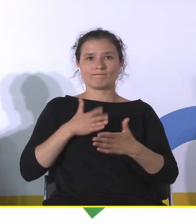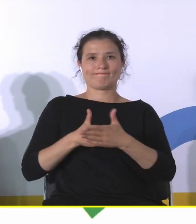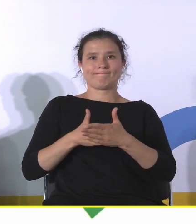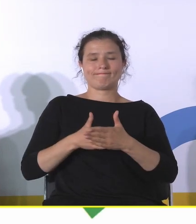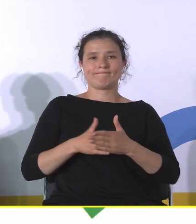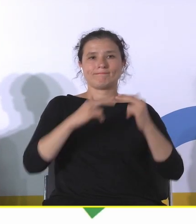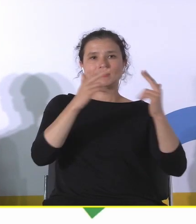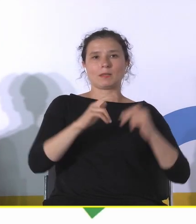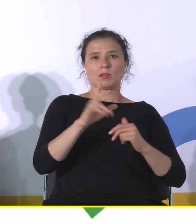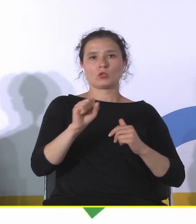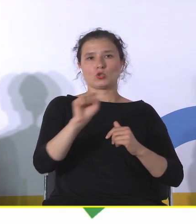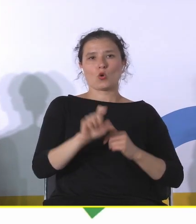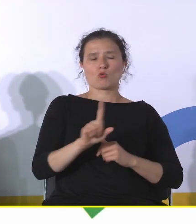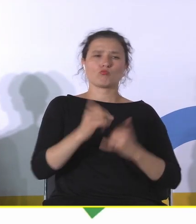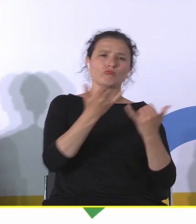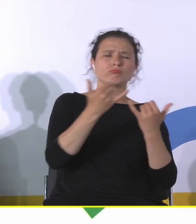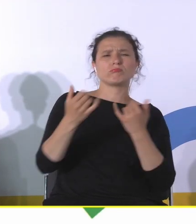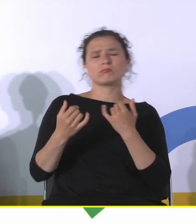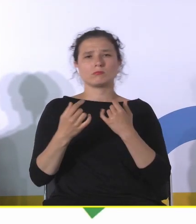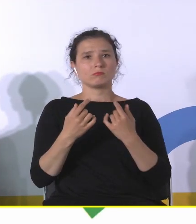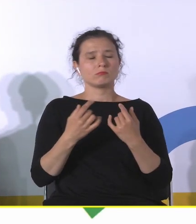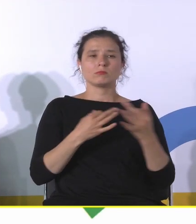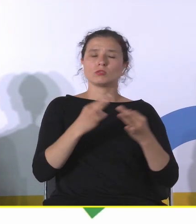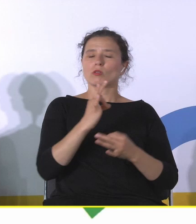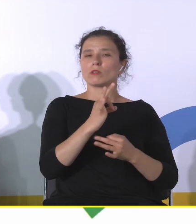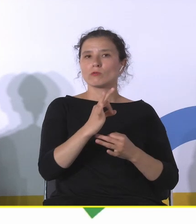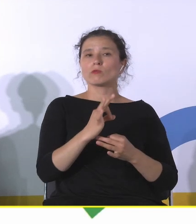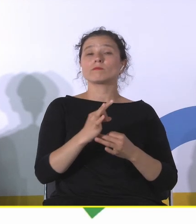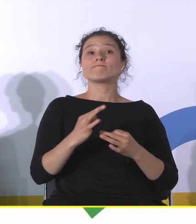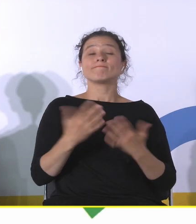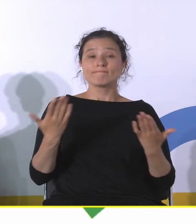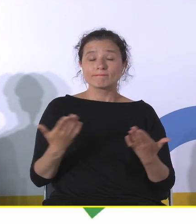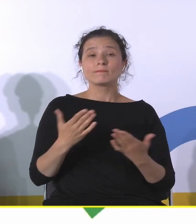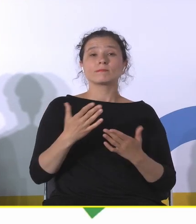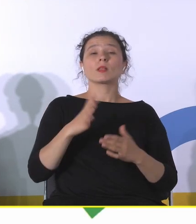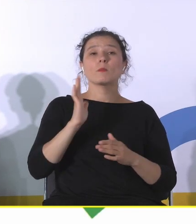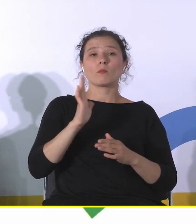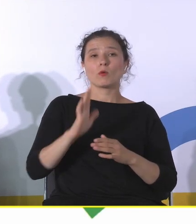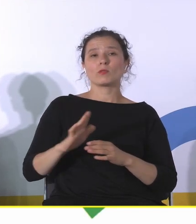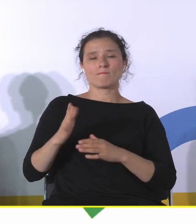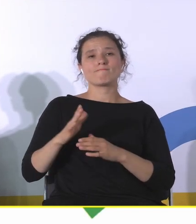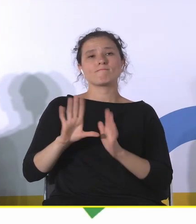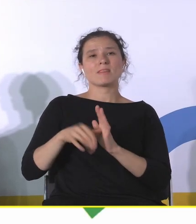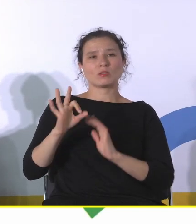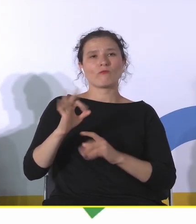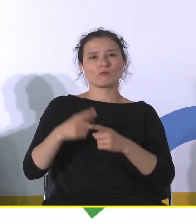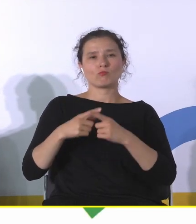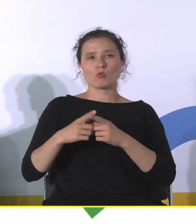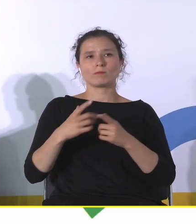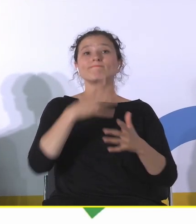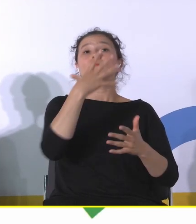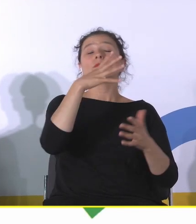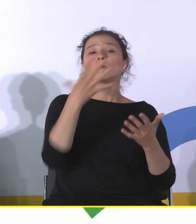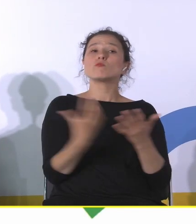koleje w międzyczasie. Ostatecznie został przejęty przez miejską spółkę. I jak Państwo pewnie